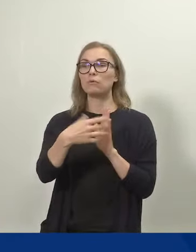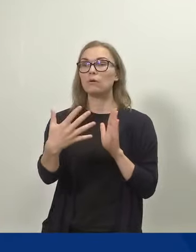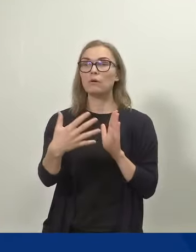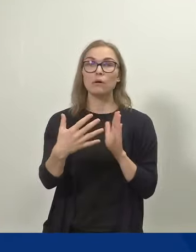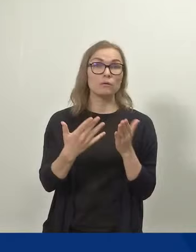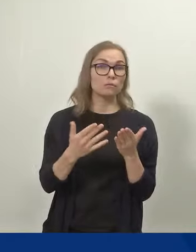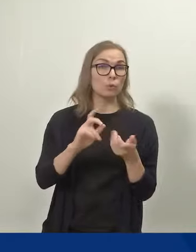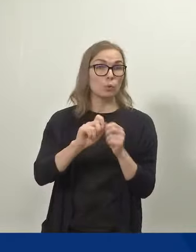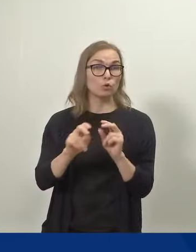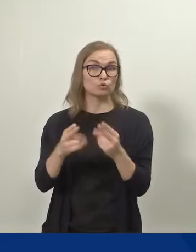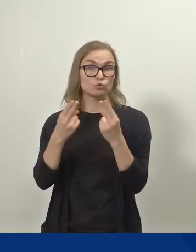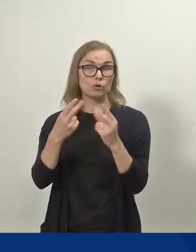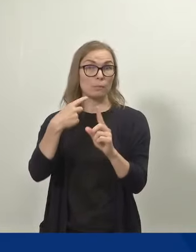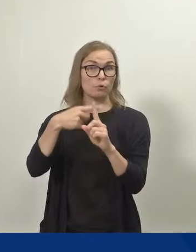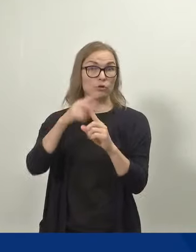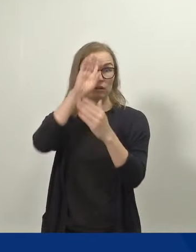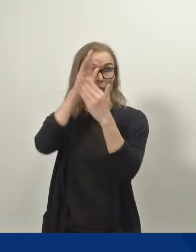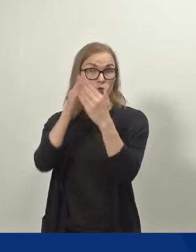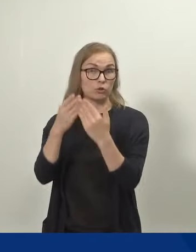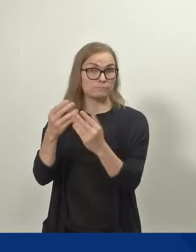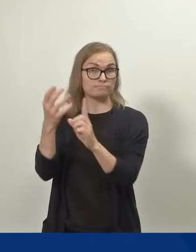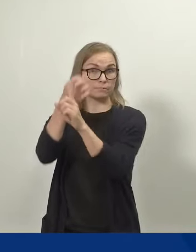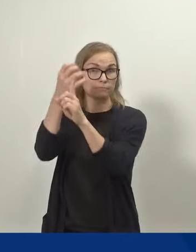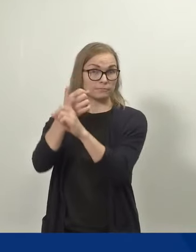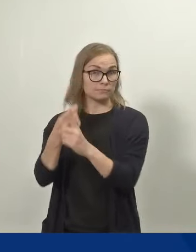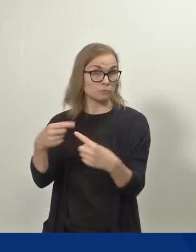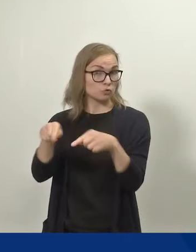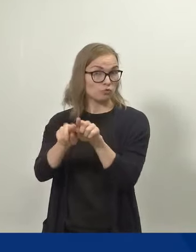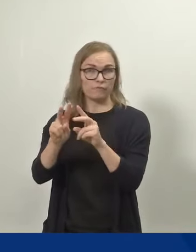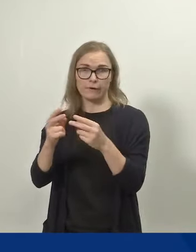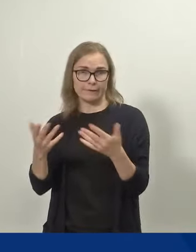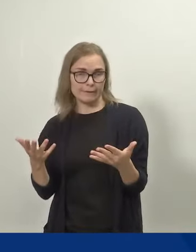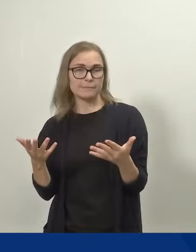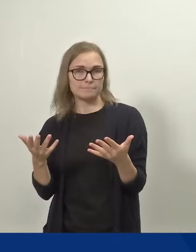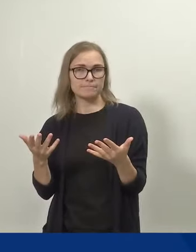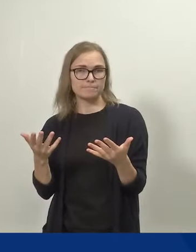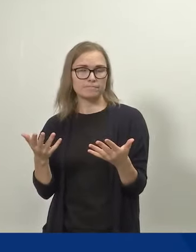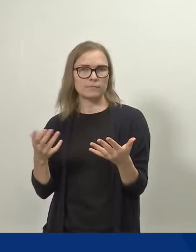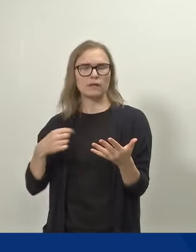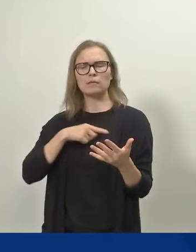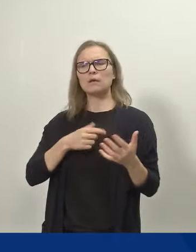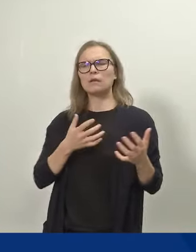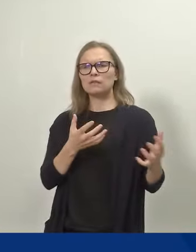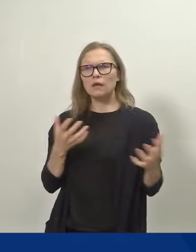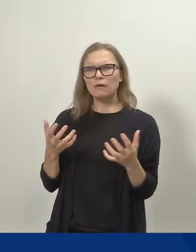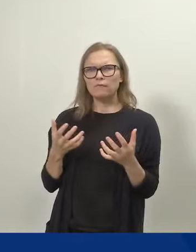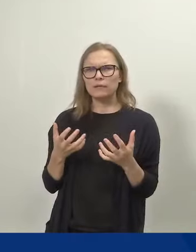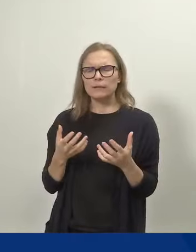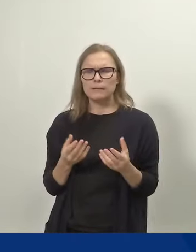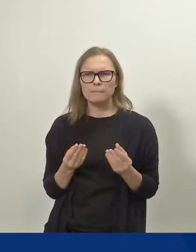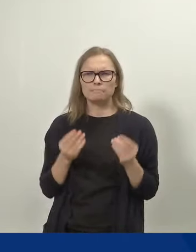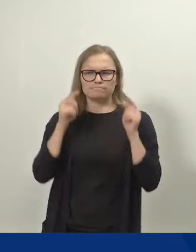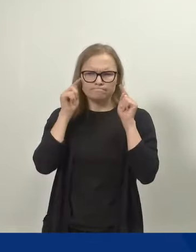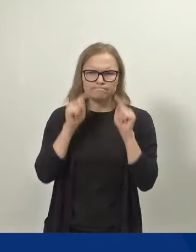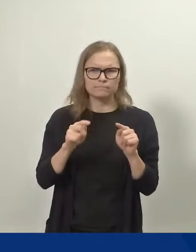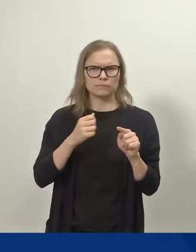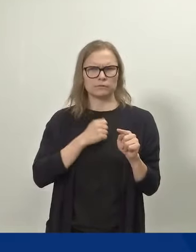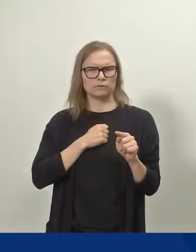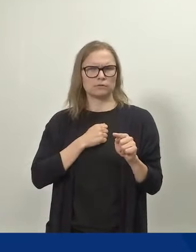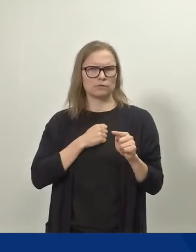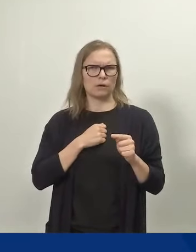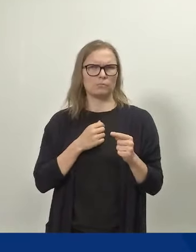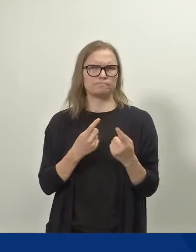uudistuksen myönteiset tavoitteet saavutetaan. Me tarvitsemme panostusta toimeenpanon onnistumiseen, niin